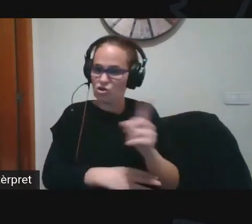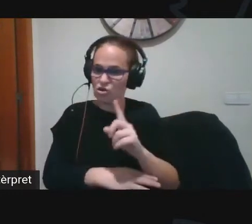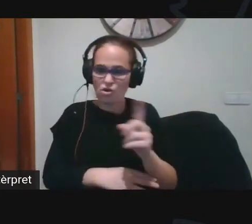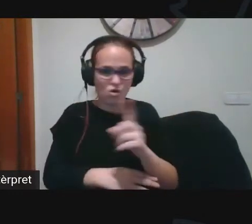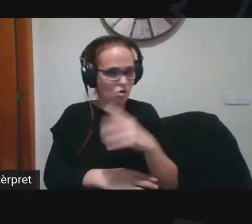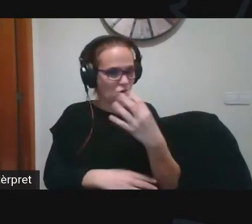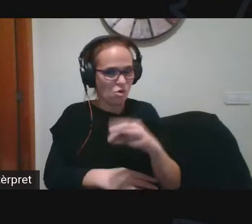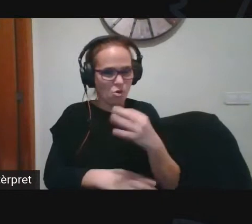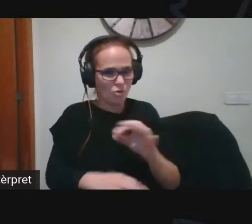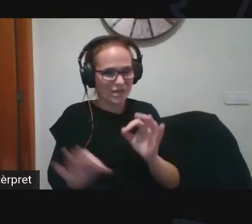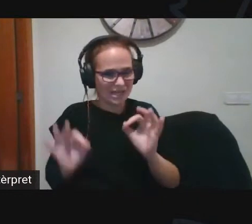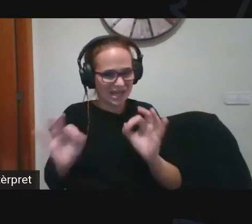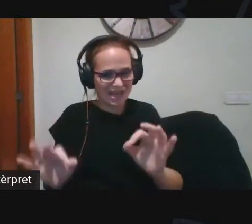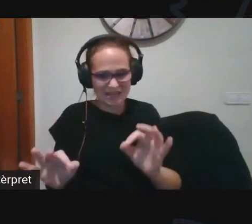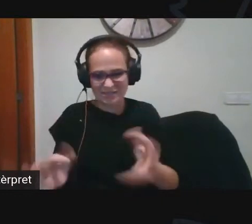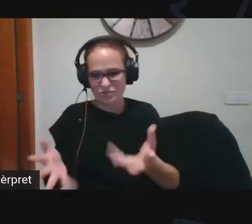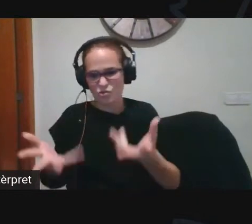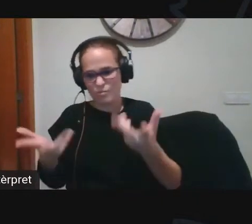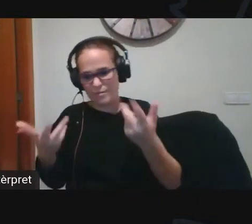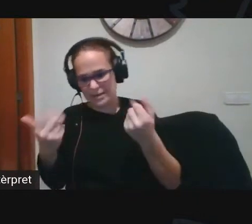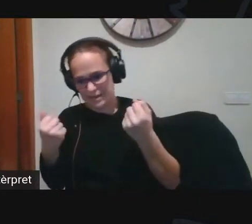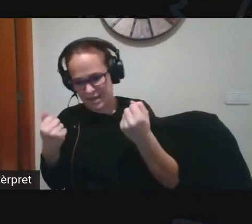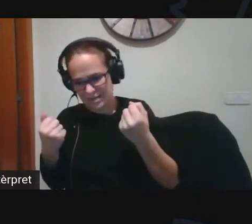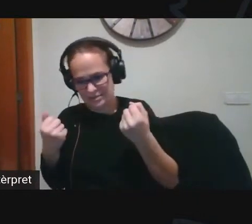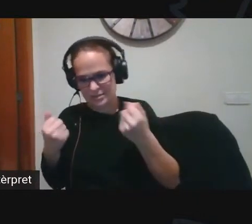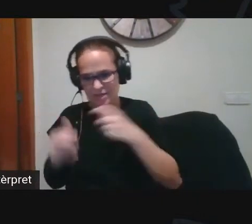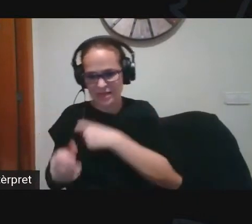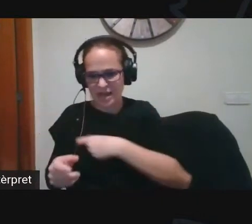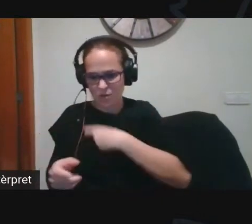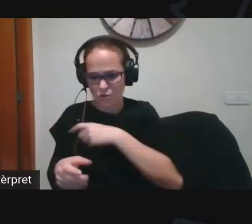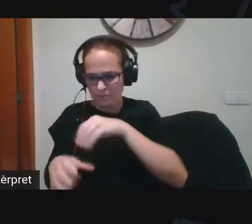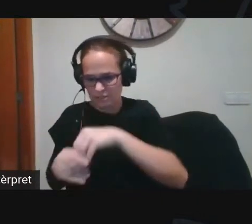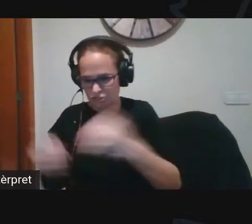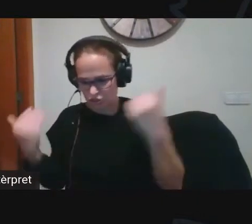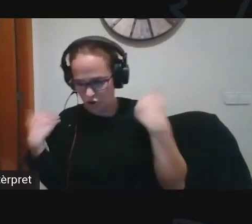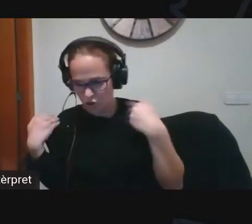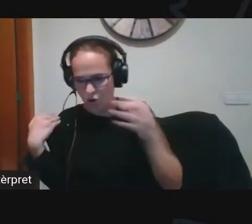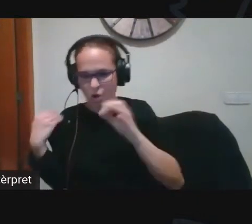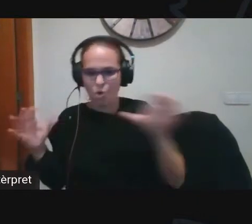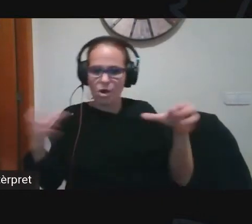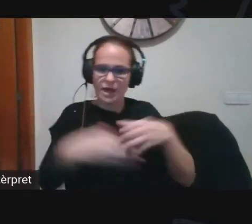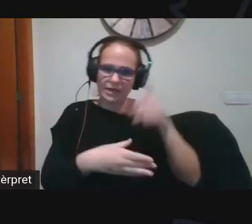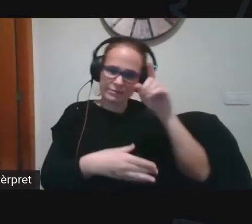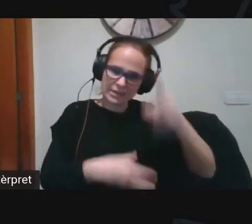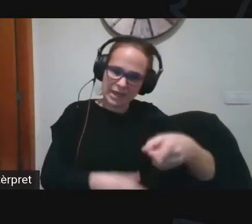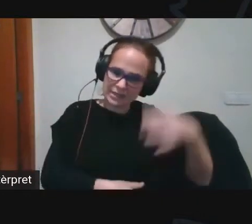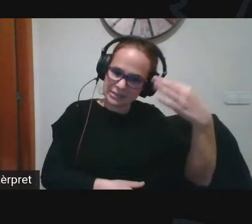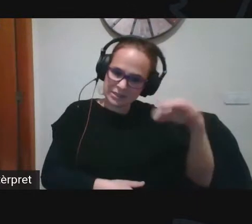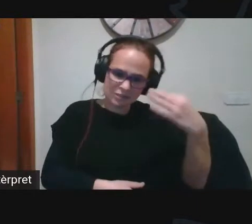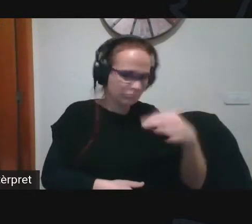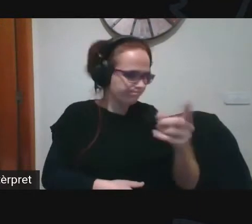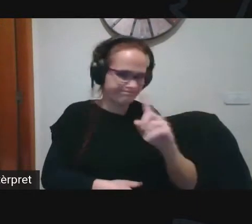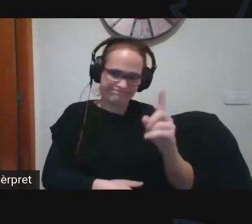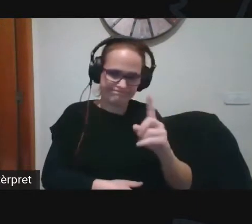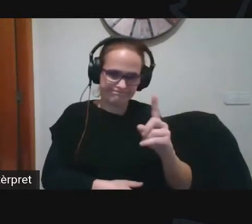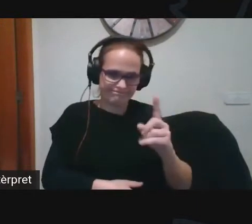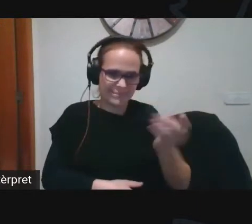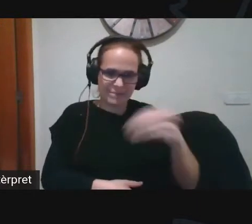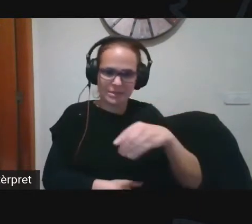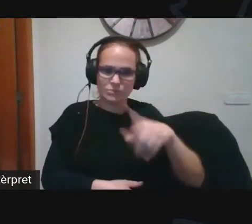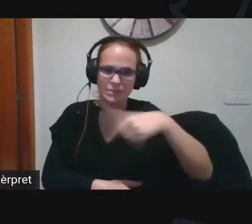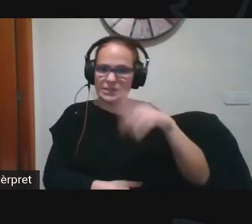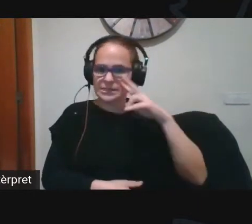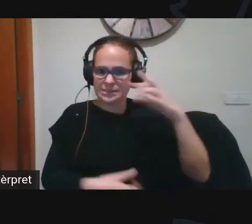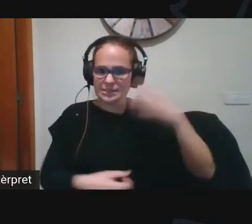doncs competència de la comissió o de l'equip directiu sinó que veritablement heu vist la